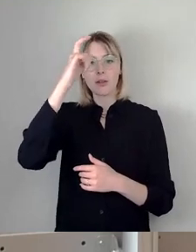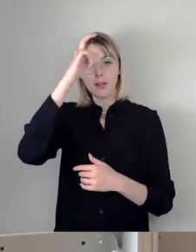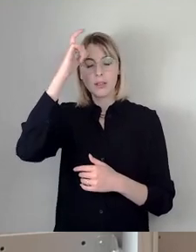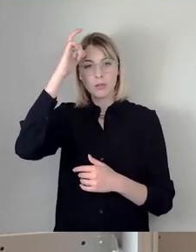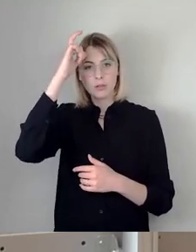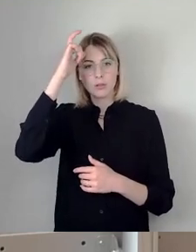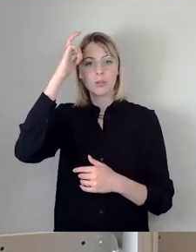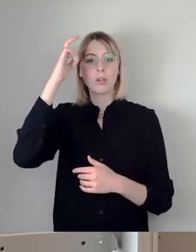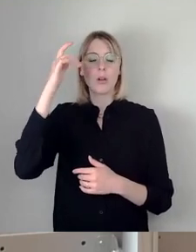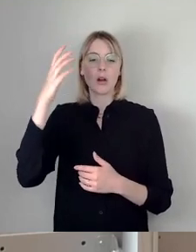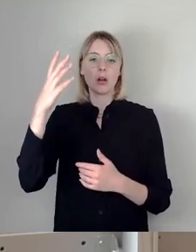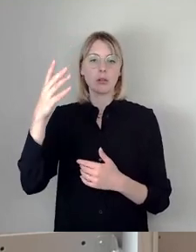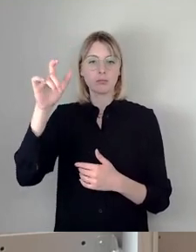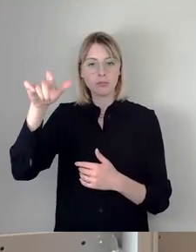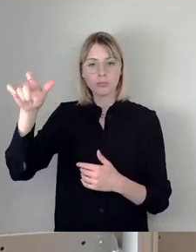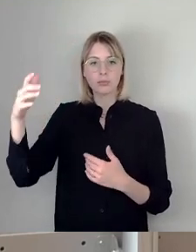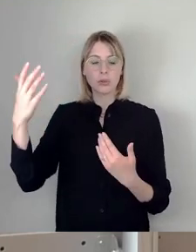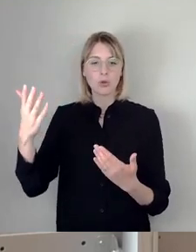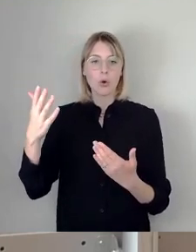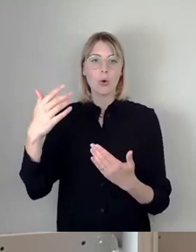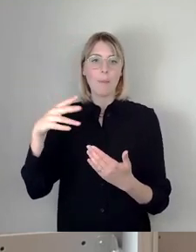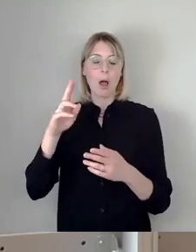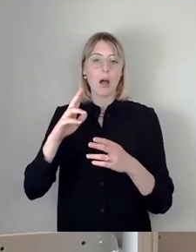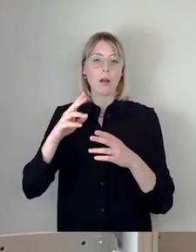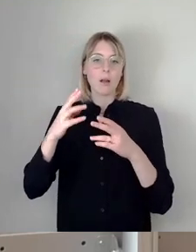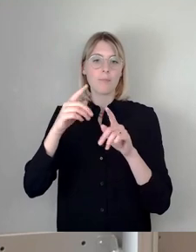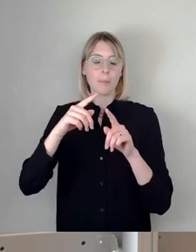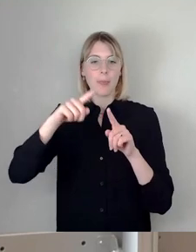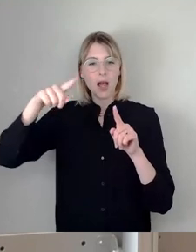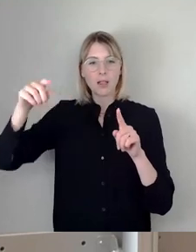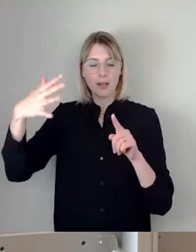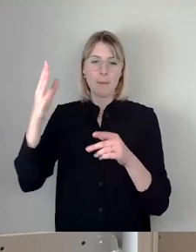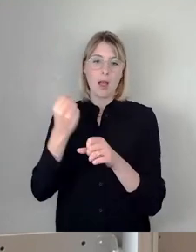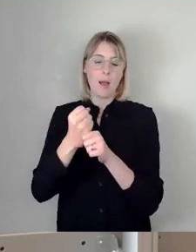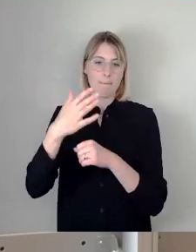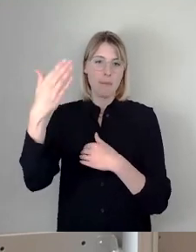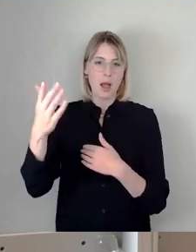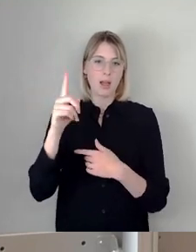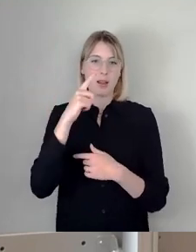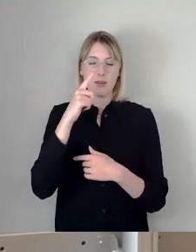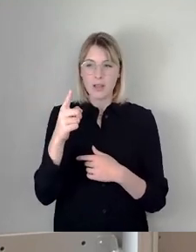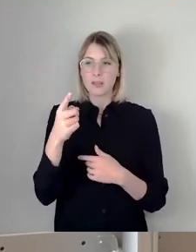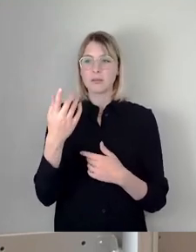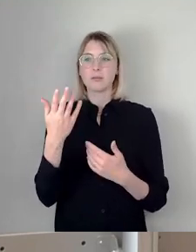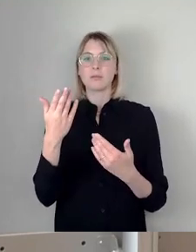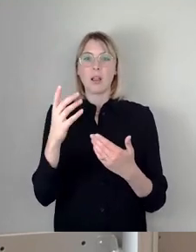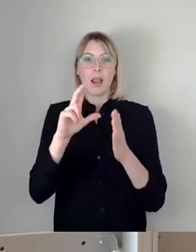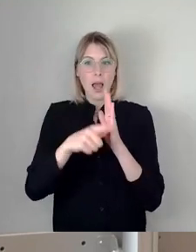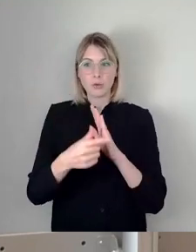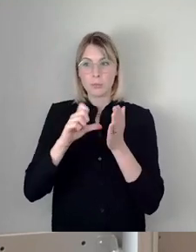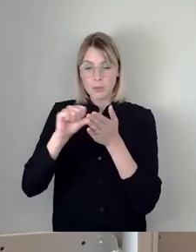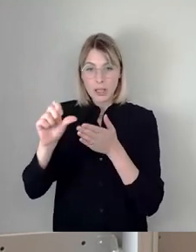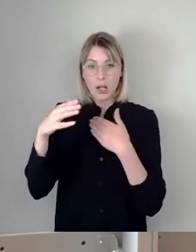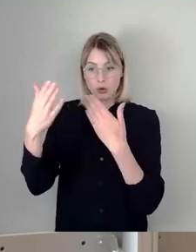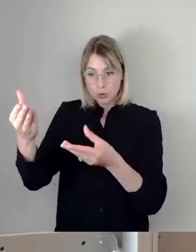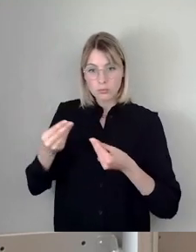Das hat den Ausschuss dann überzeugt, dem nicht zu folgen. Entweder wir bezahlen die Leistung, rufen sie dann auch ab. Wir haben